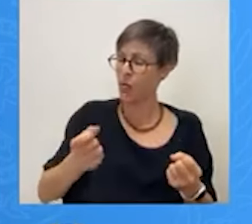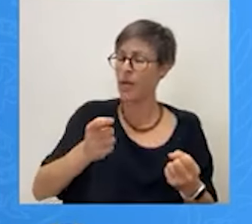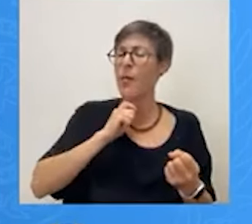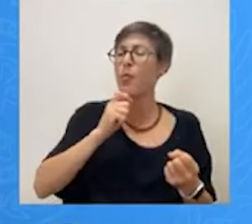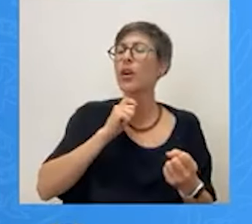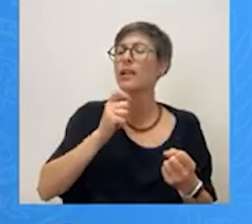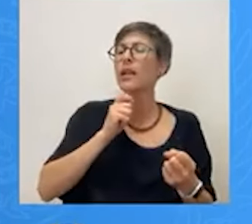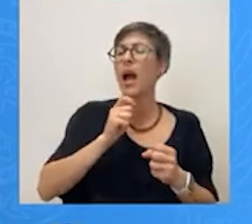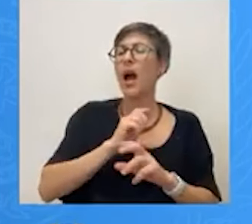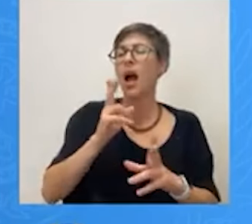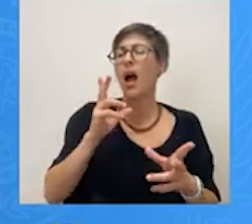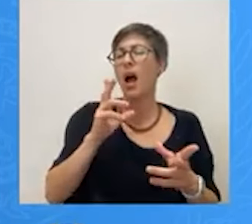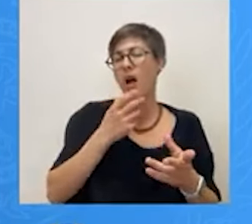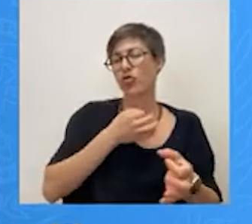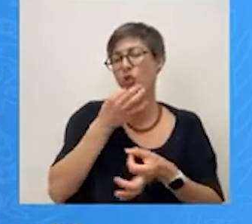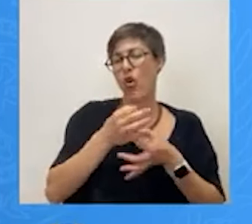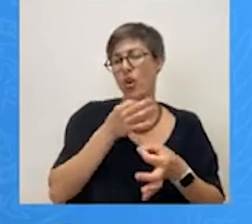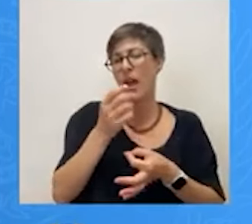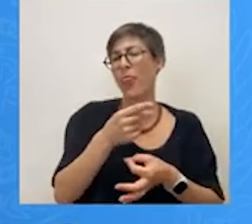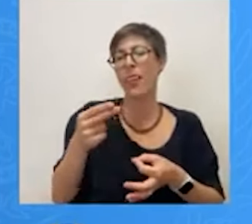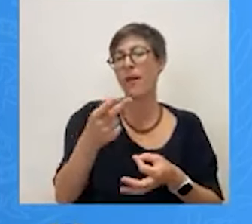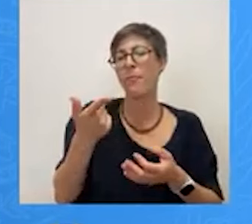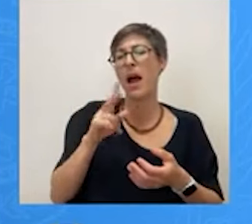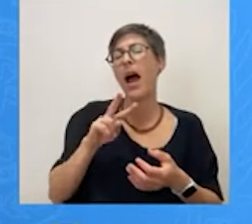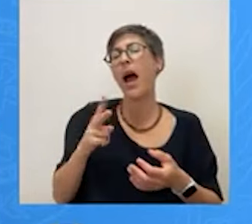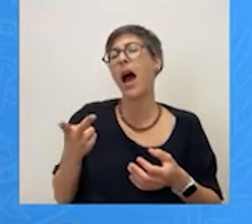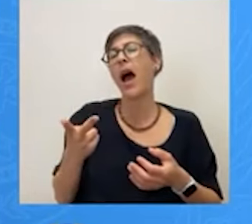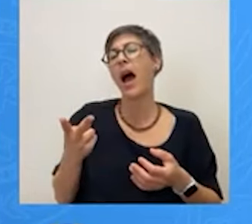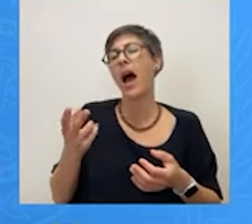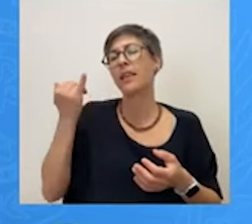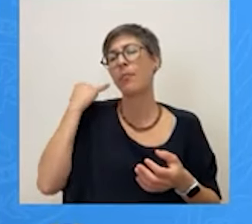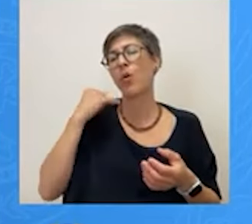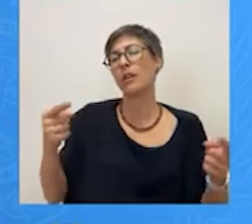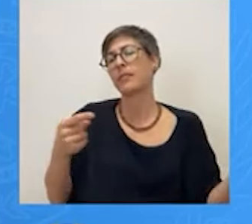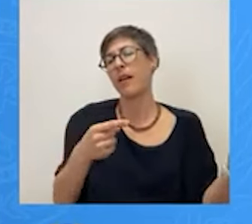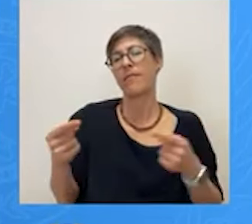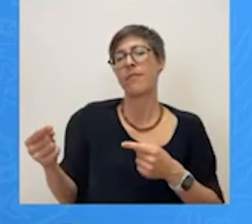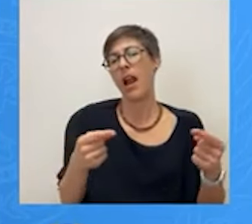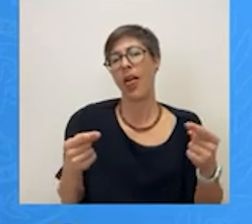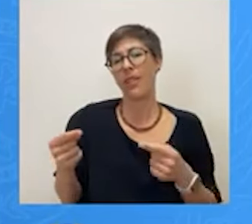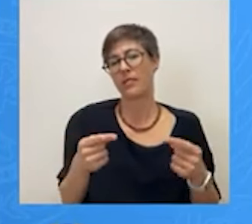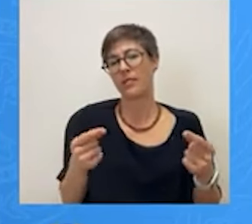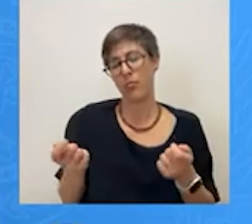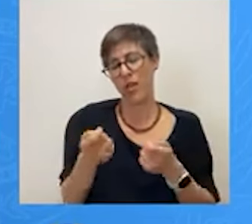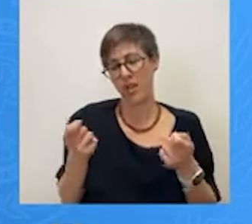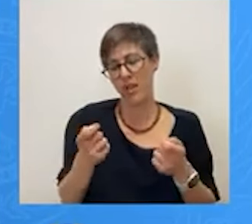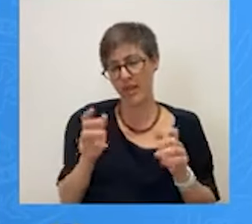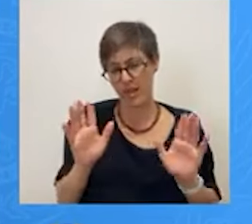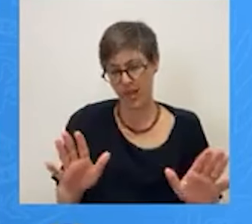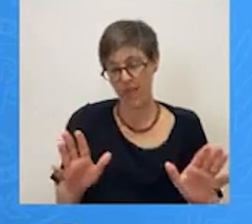πολιτικής αντιπαράθεσης Που πλέον γίνεται Κοιτάξτε Η Δημοτική Επιτροπή